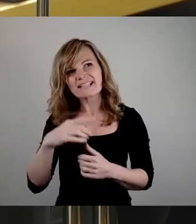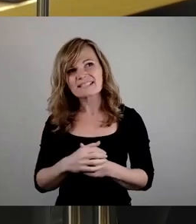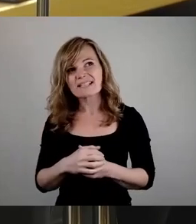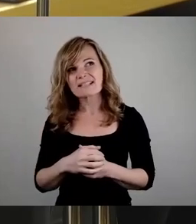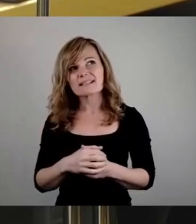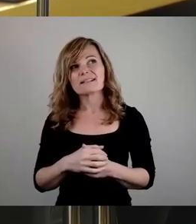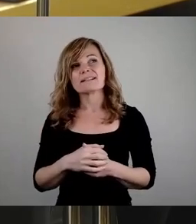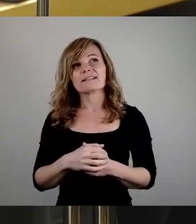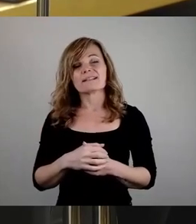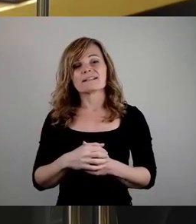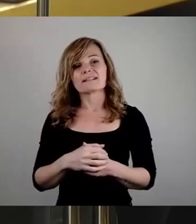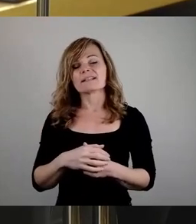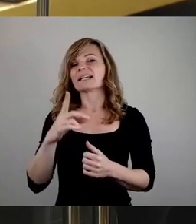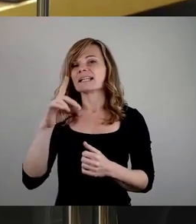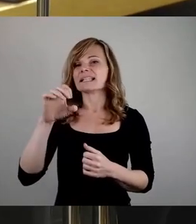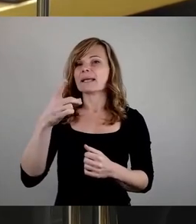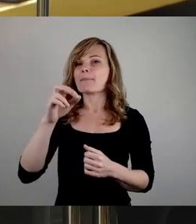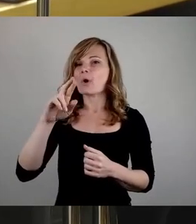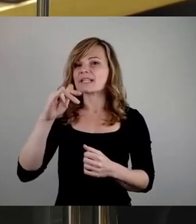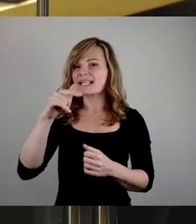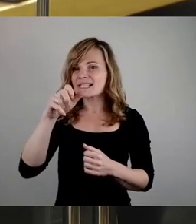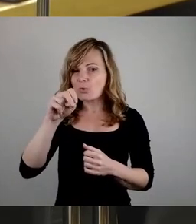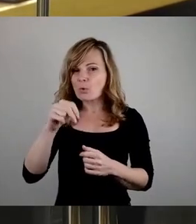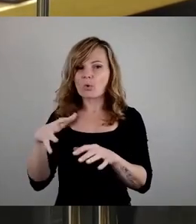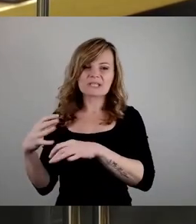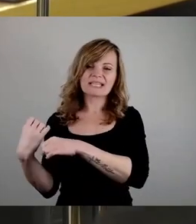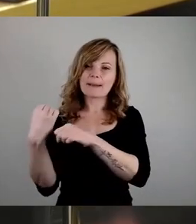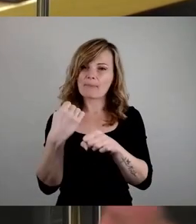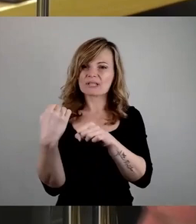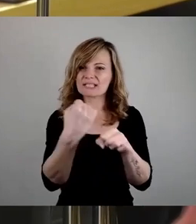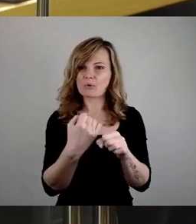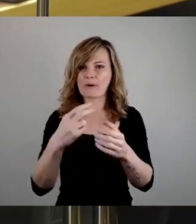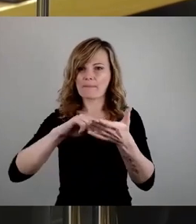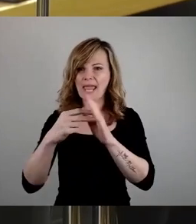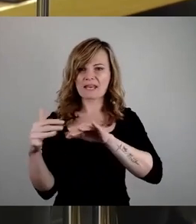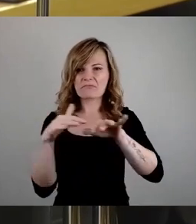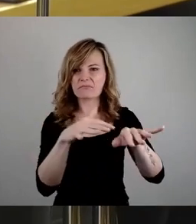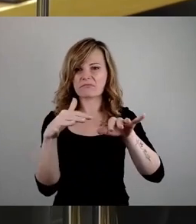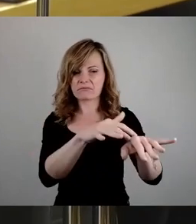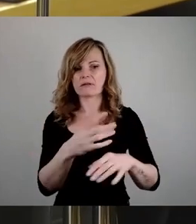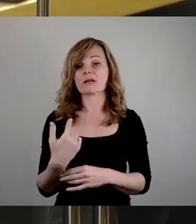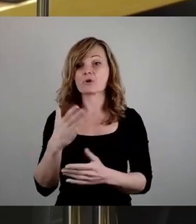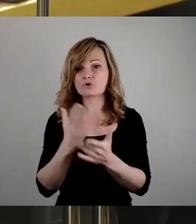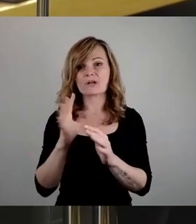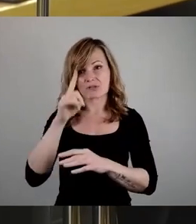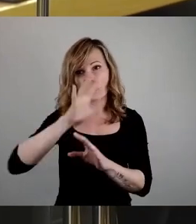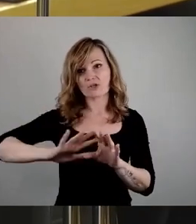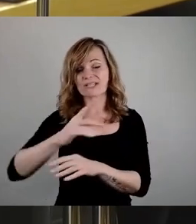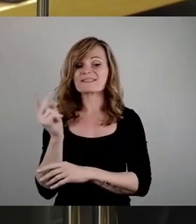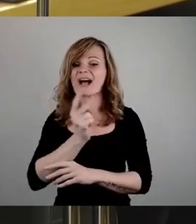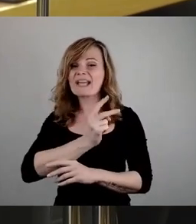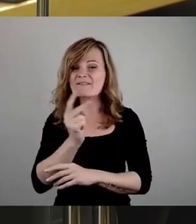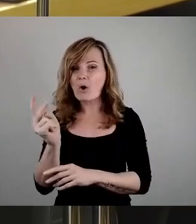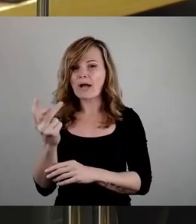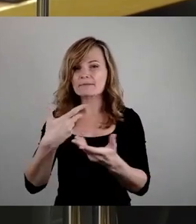von den Deportationsplänen, wo die ganze Republik seit zwei Wochen spricht, habe ich von Ihnen hier noch nichts